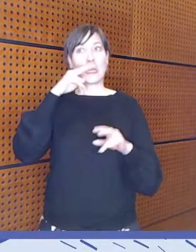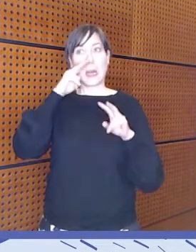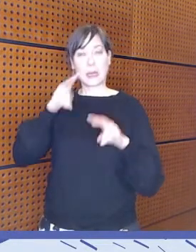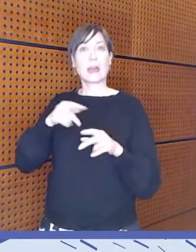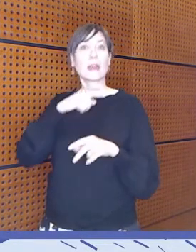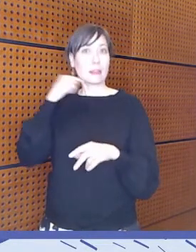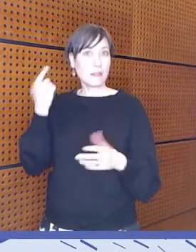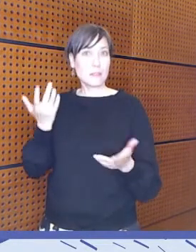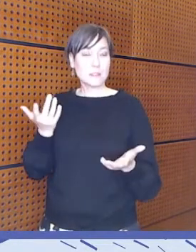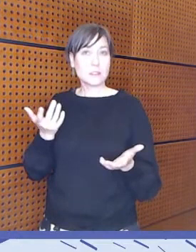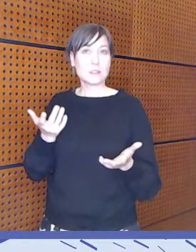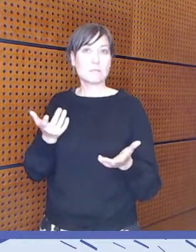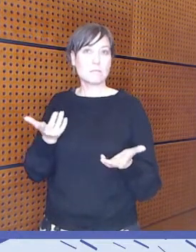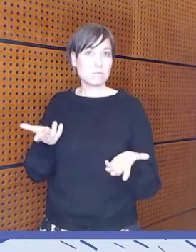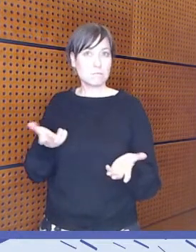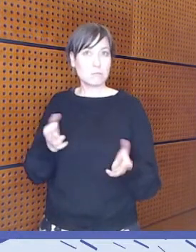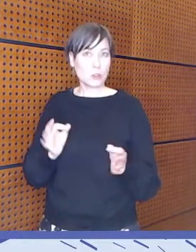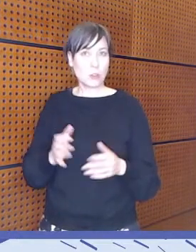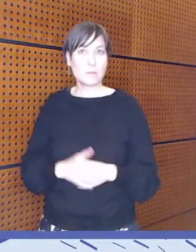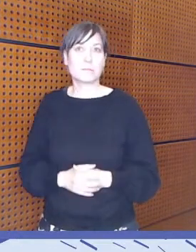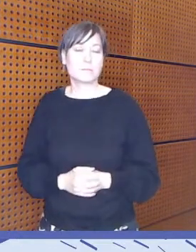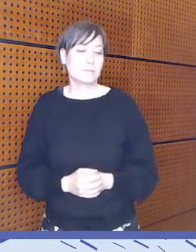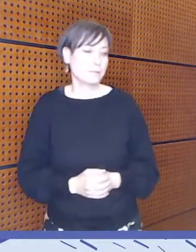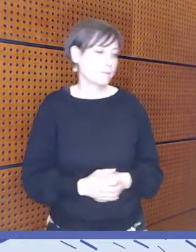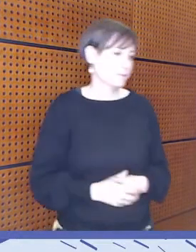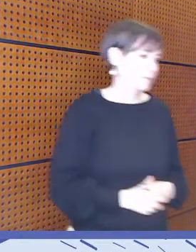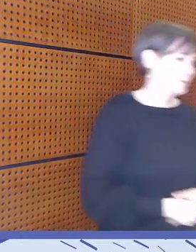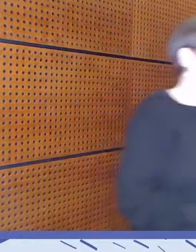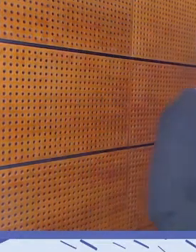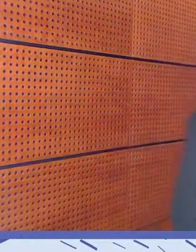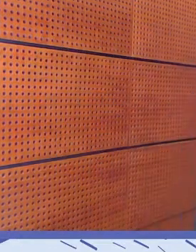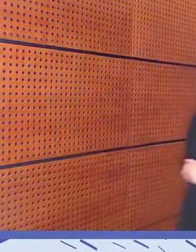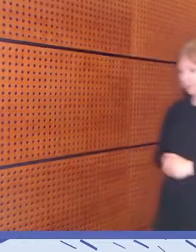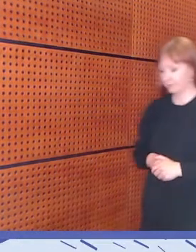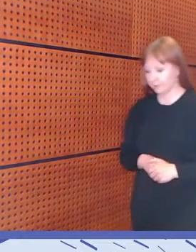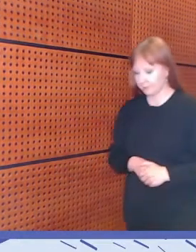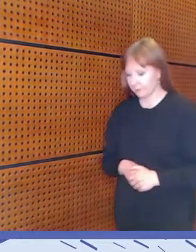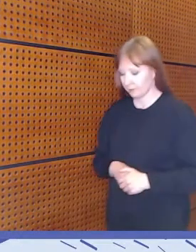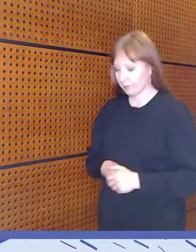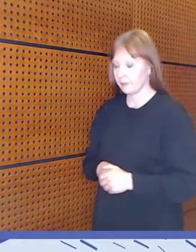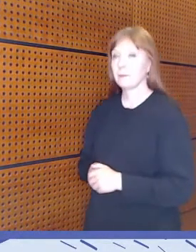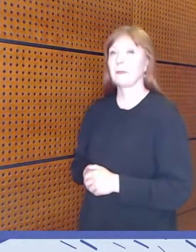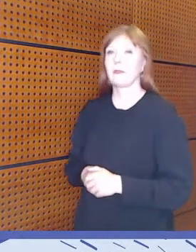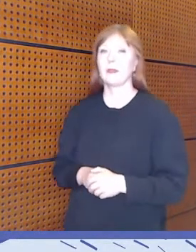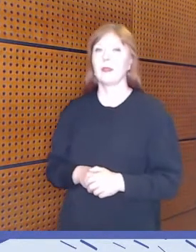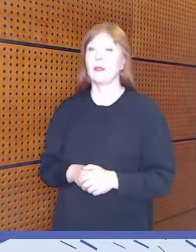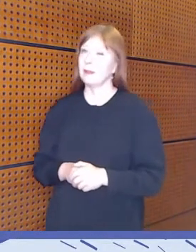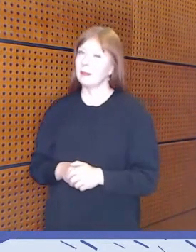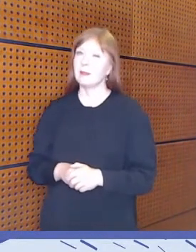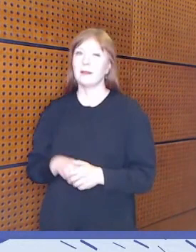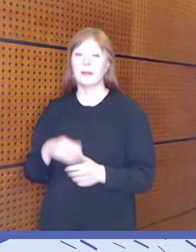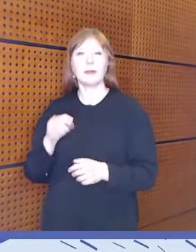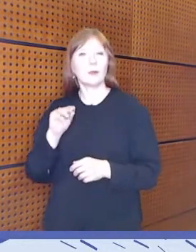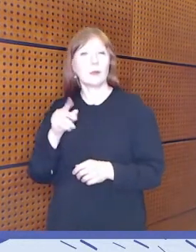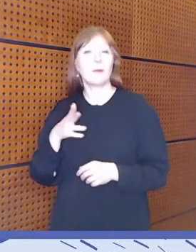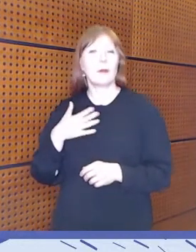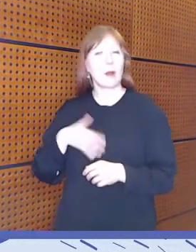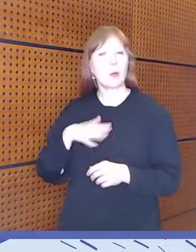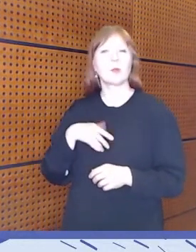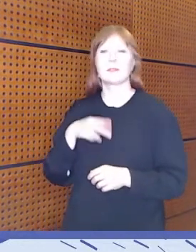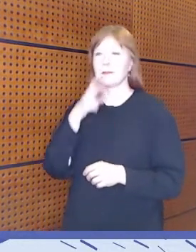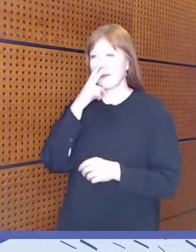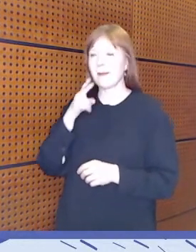kuullaanko? No tuota, kyllähän mä aina peräänkuulutan, että ikääntyneitä enemmän matkaan, että mä kyllä haluaisin nähdä